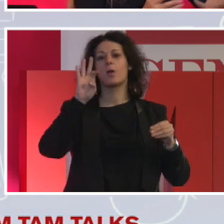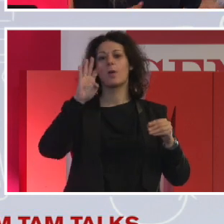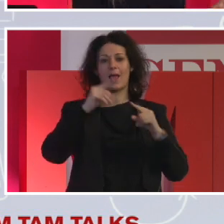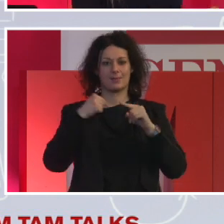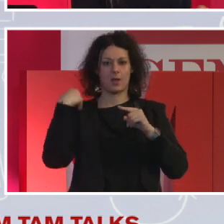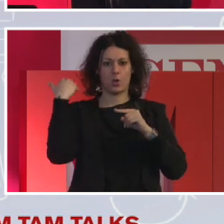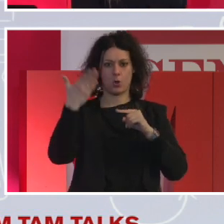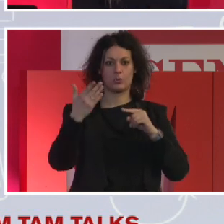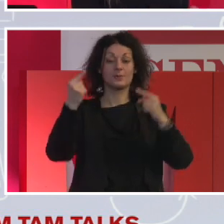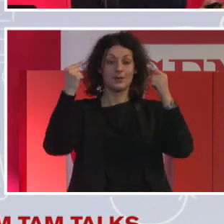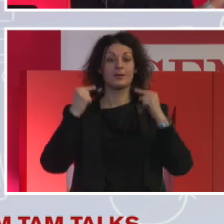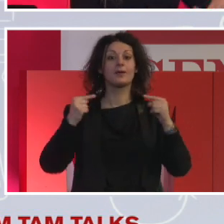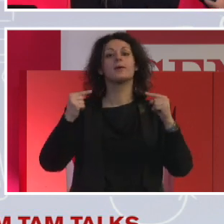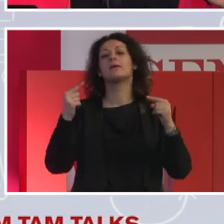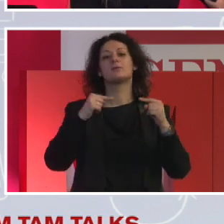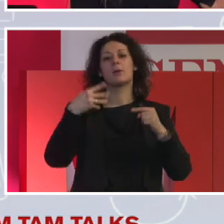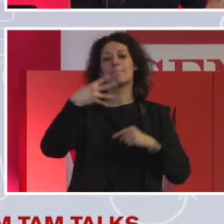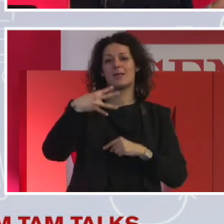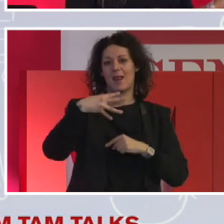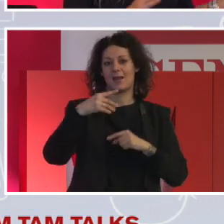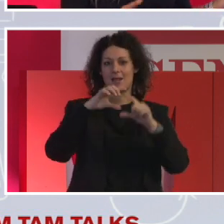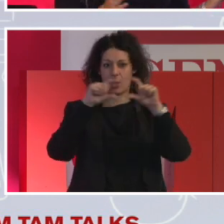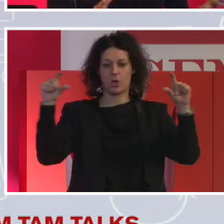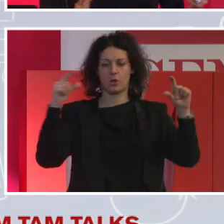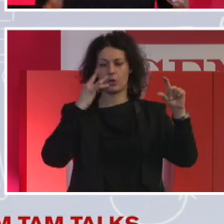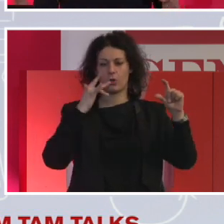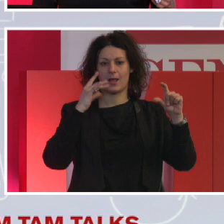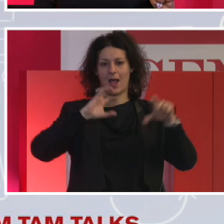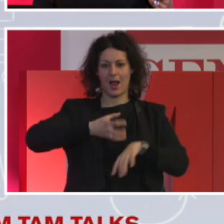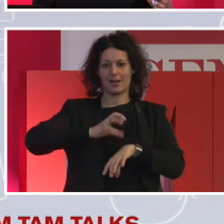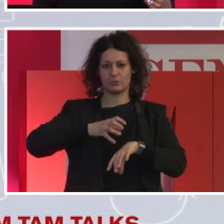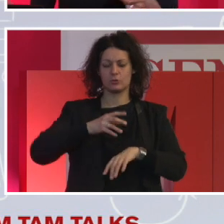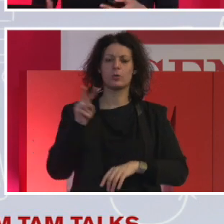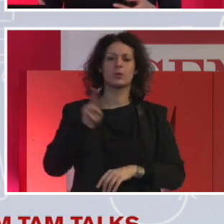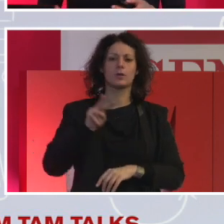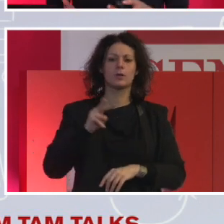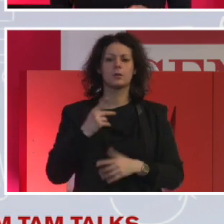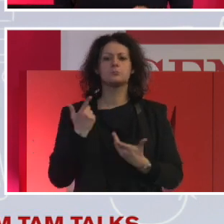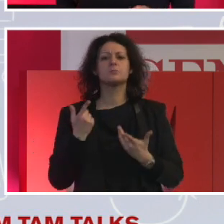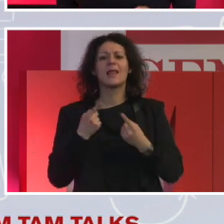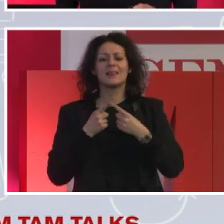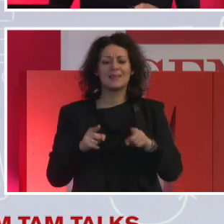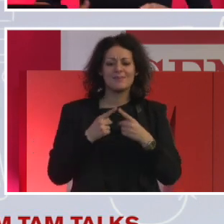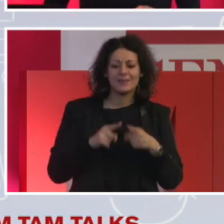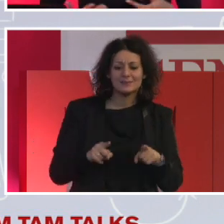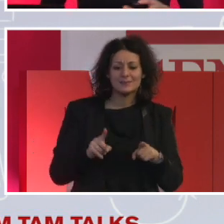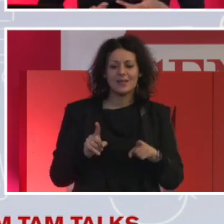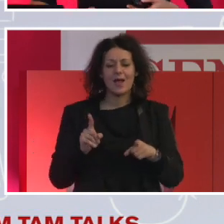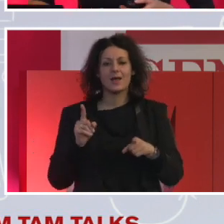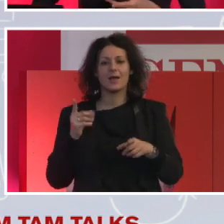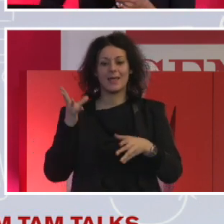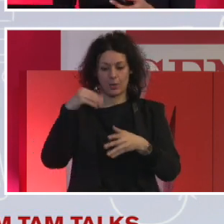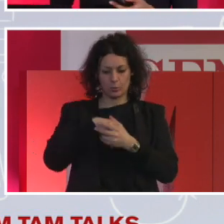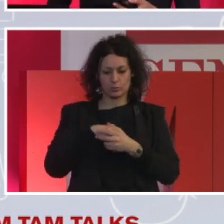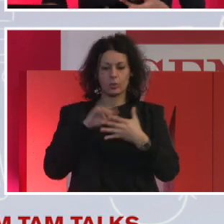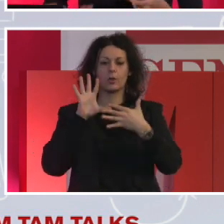millennials, che sono la generazione Y, arancione, com'è che definiscono la diversità e inclusione sul posto di lavoro? Quali sono le cose